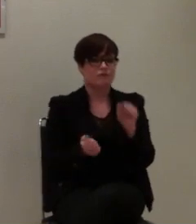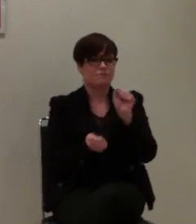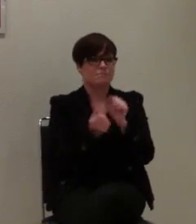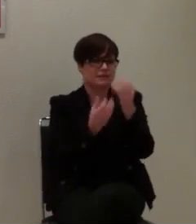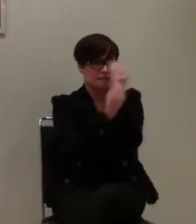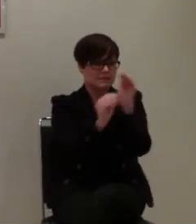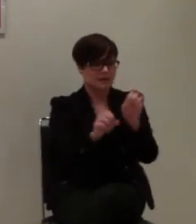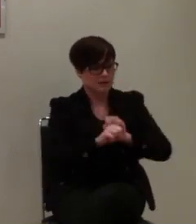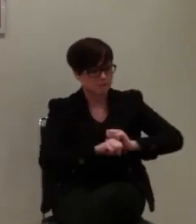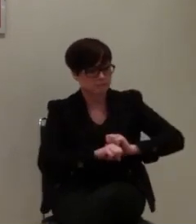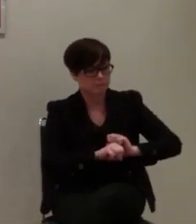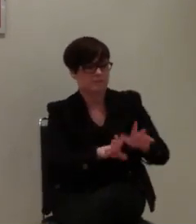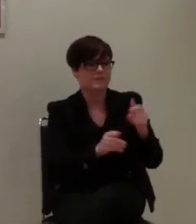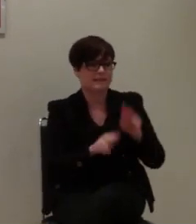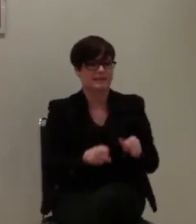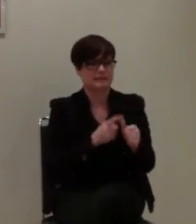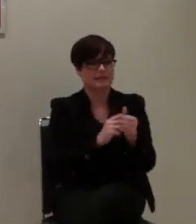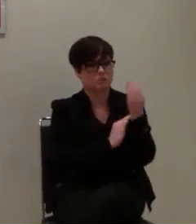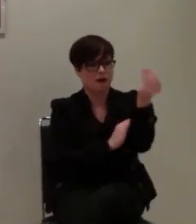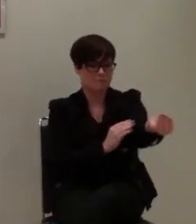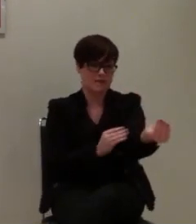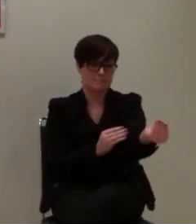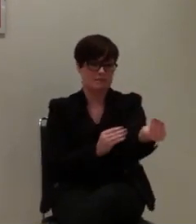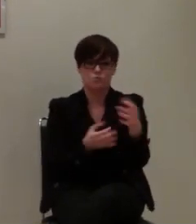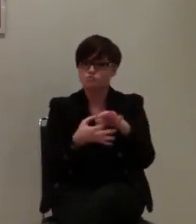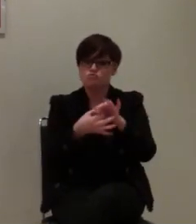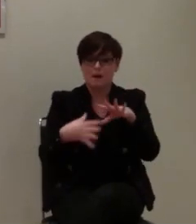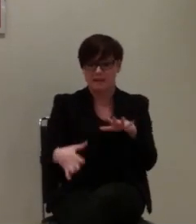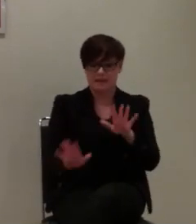sozusagen im richtigen Datum abgeben, unabhängig.